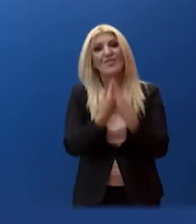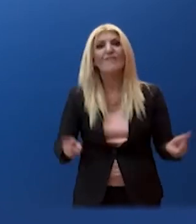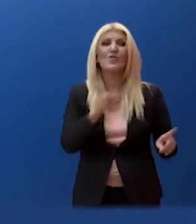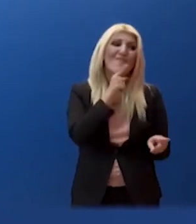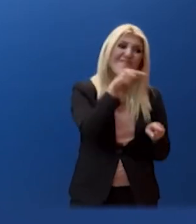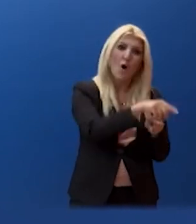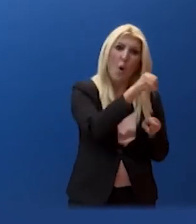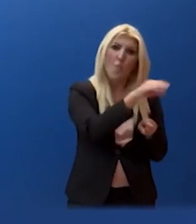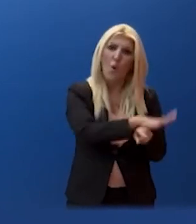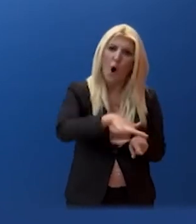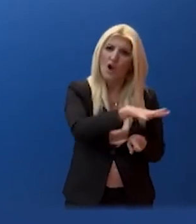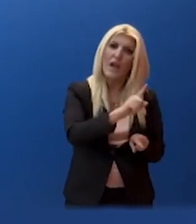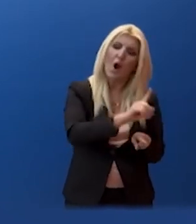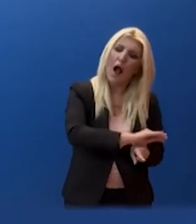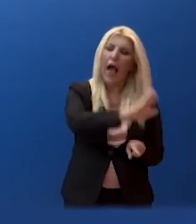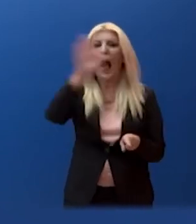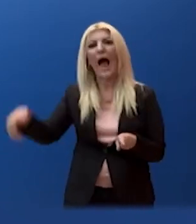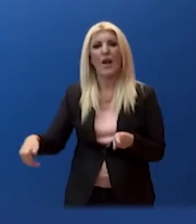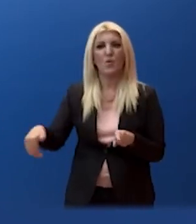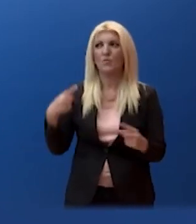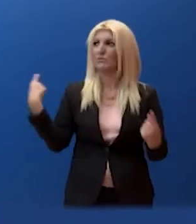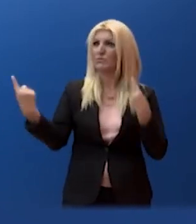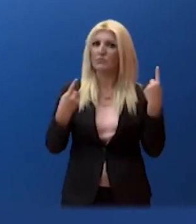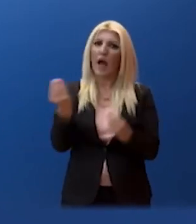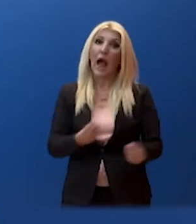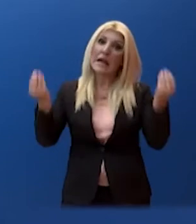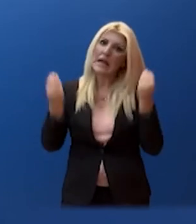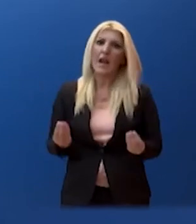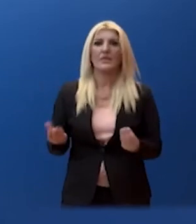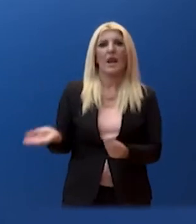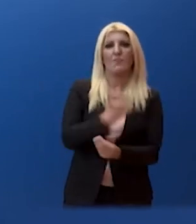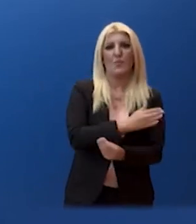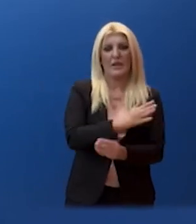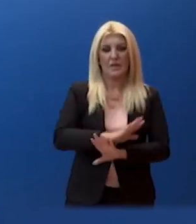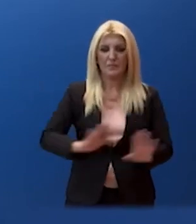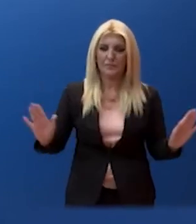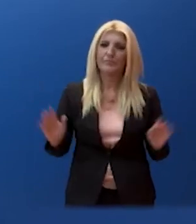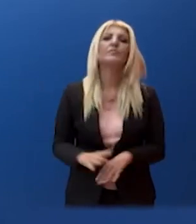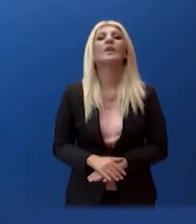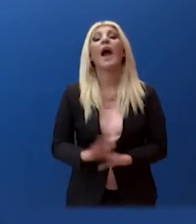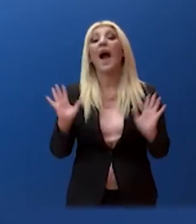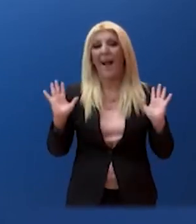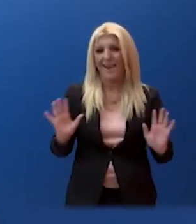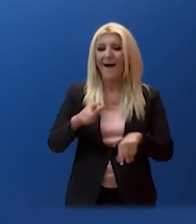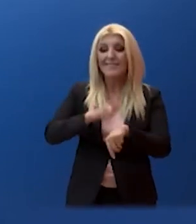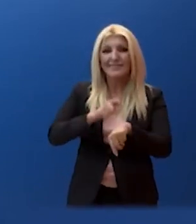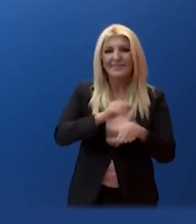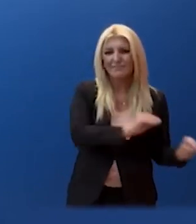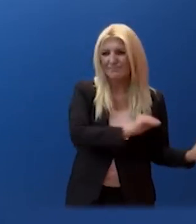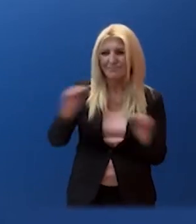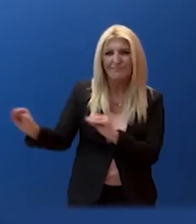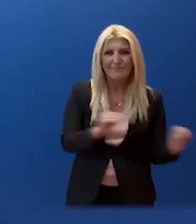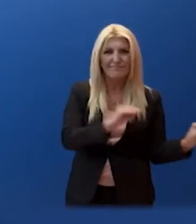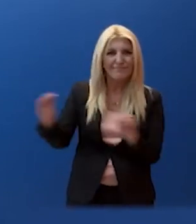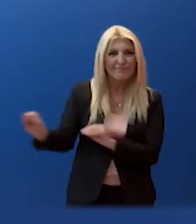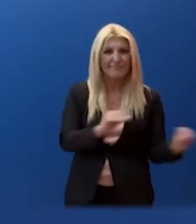από εκείνες που επικρατούσαν στη Μόρια. Παρ' όλα αυτά, η διαδικασία της μετακατάστασης στη νέα δομή γινόταν